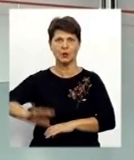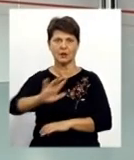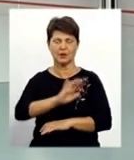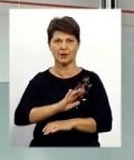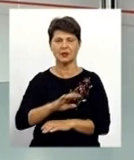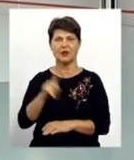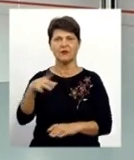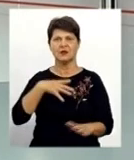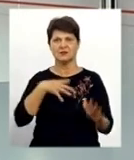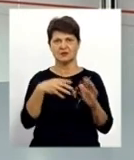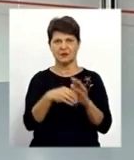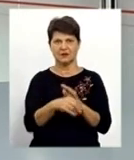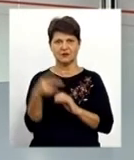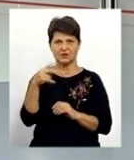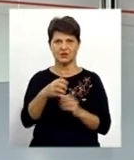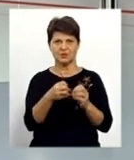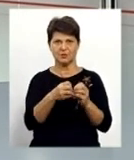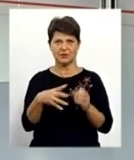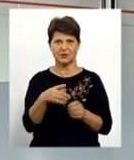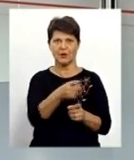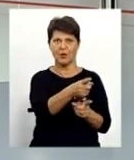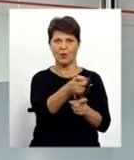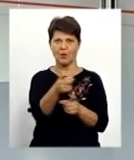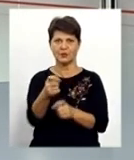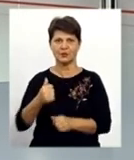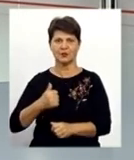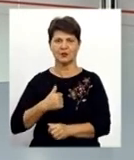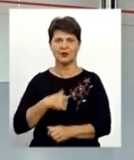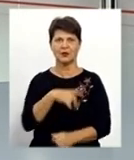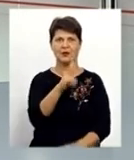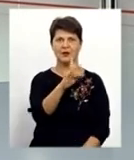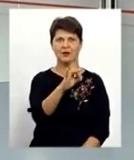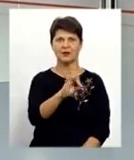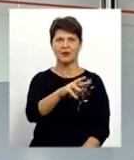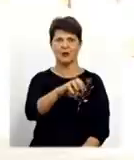загинув у лютому 2015-го під час обстрілу бойовиками Краматорська.